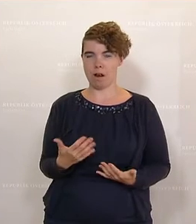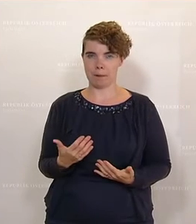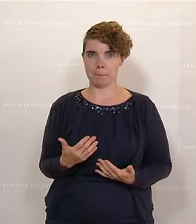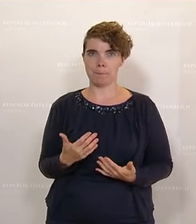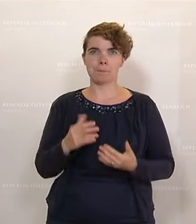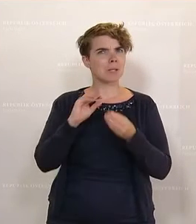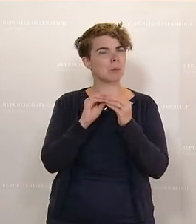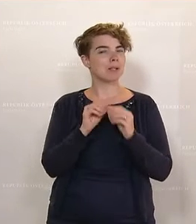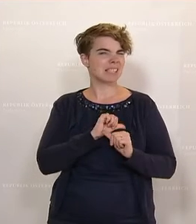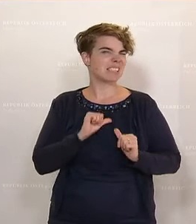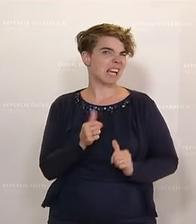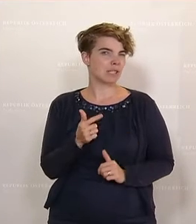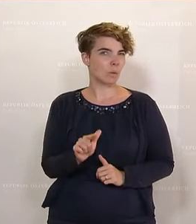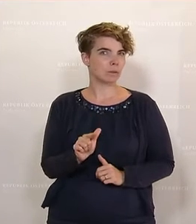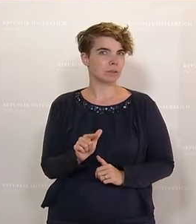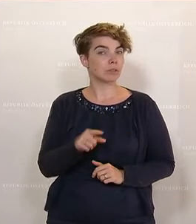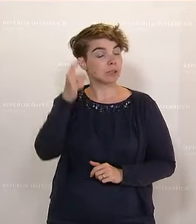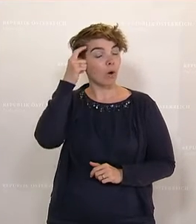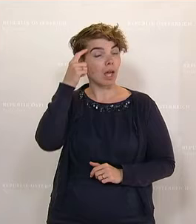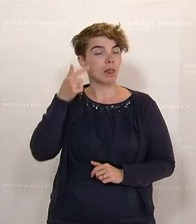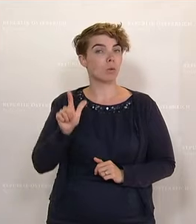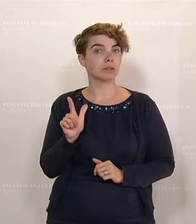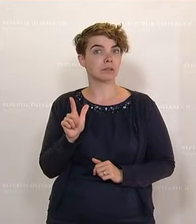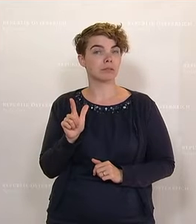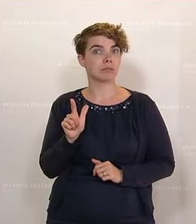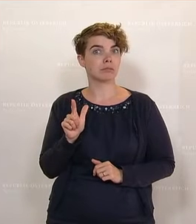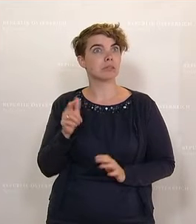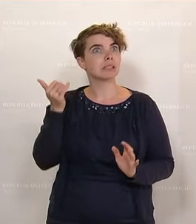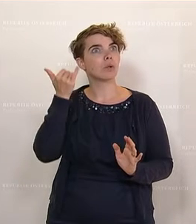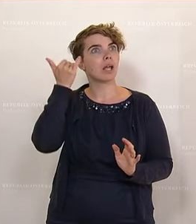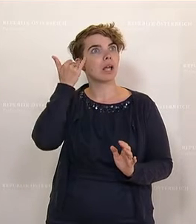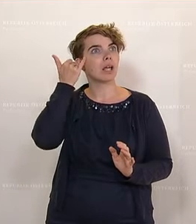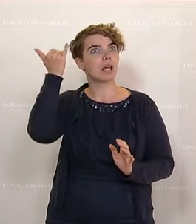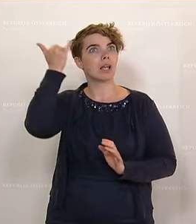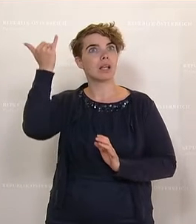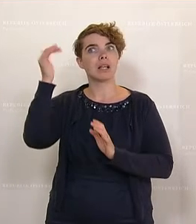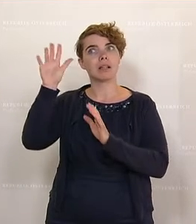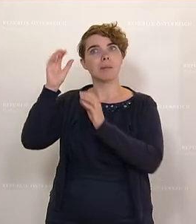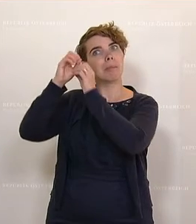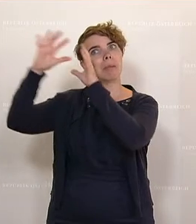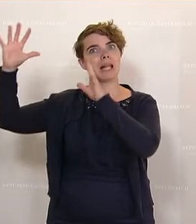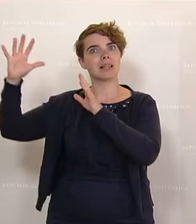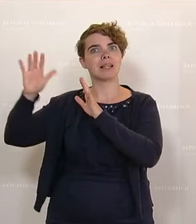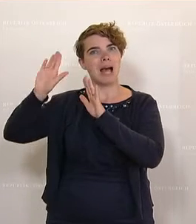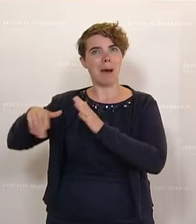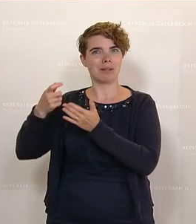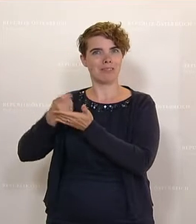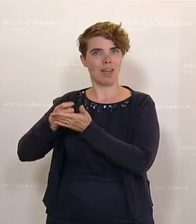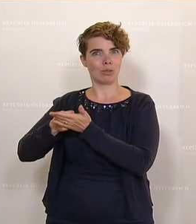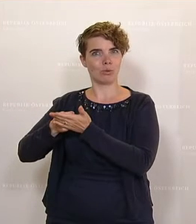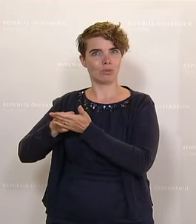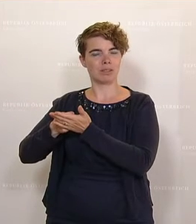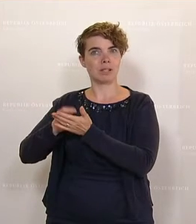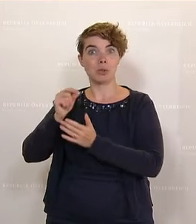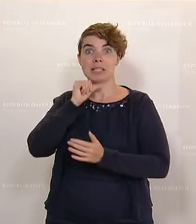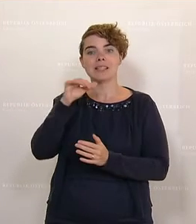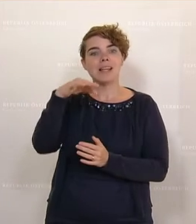diese herzlose Politik auch hirnlos ist. Diese Ideologie der kollektiven Abwertung führt nämlich dazu, dass man nicht den einzelnen Menschen hier beurteilt